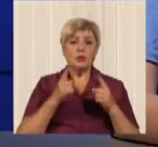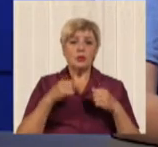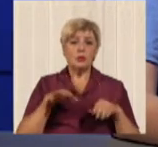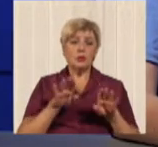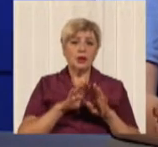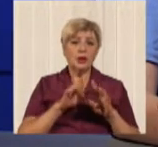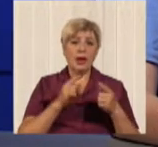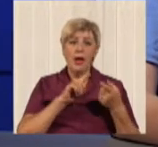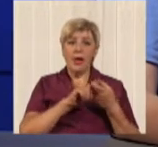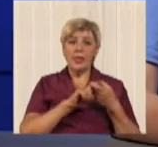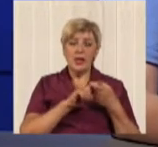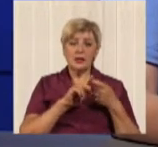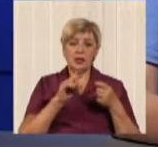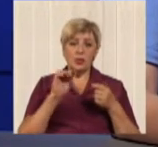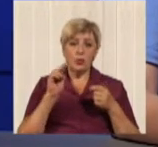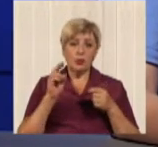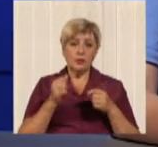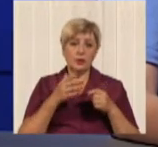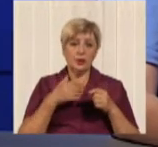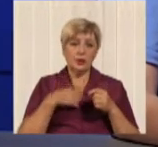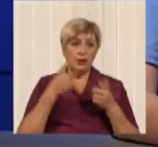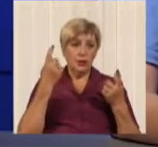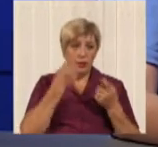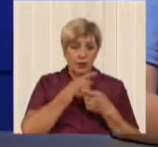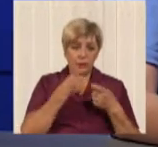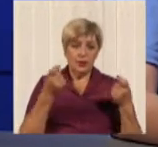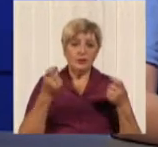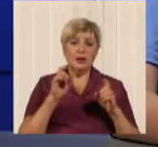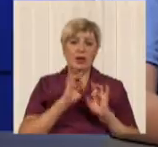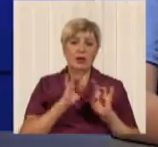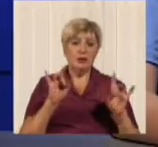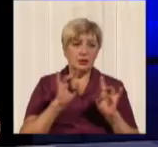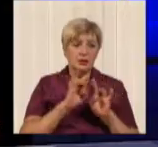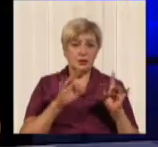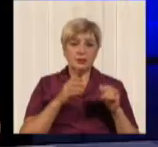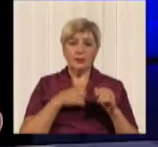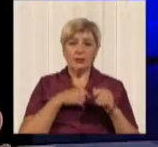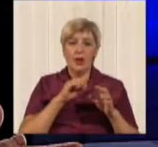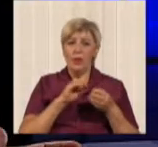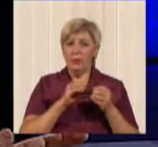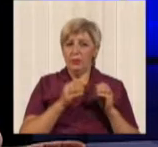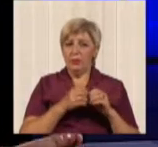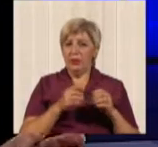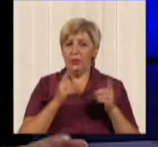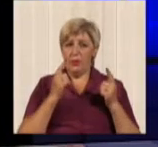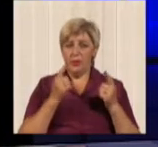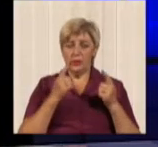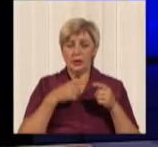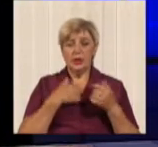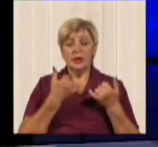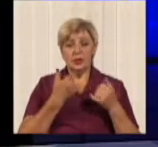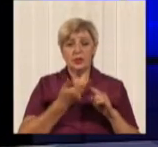нестыковка? Анонсировали, но в первые дни, к сожалению, проблема с этим большая. Непонятно, то сейчас пока этот вопрос